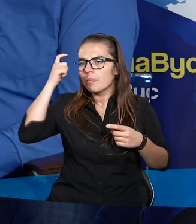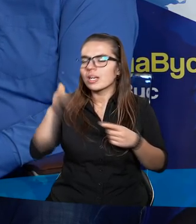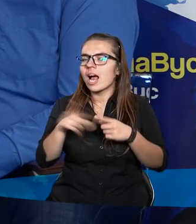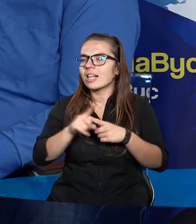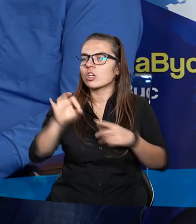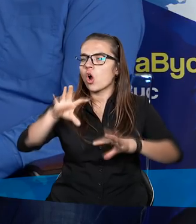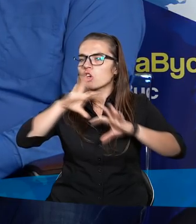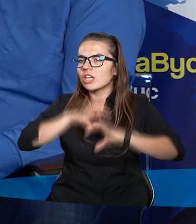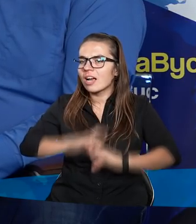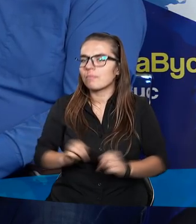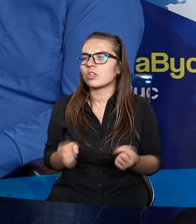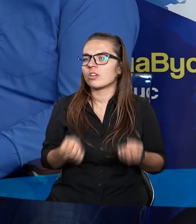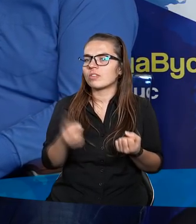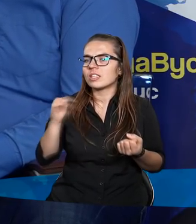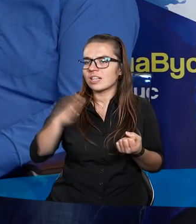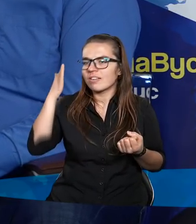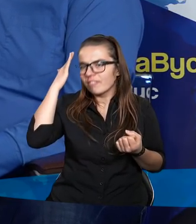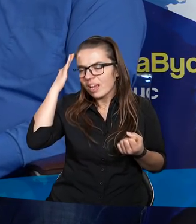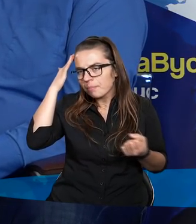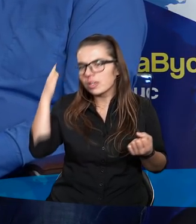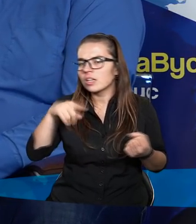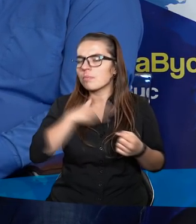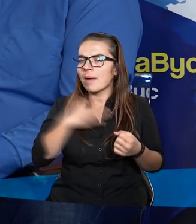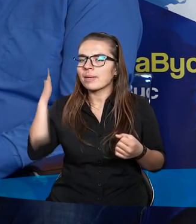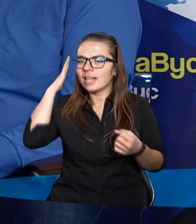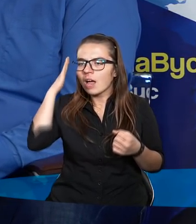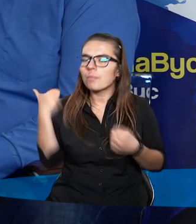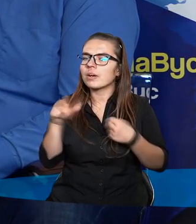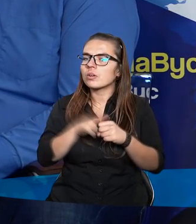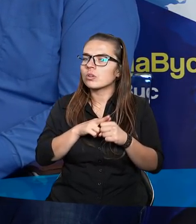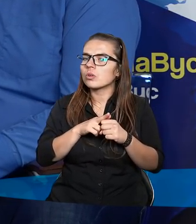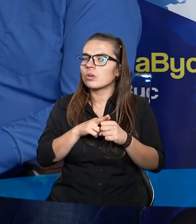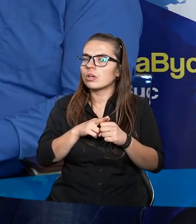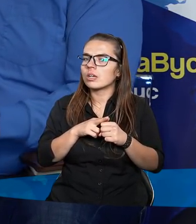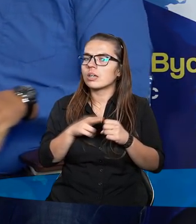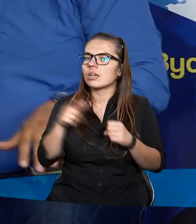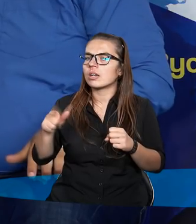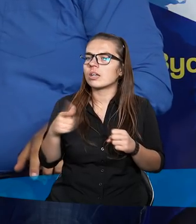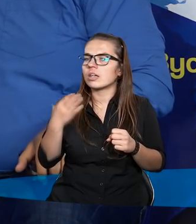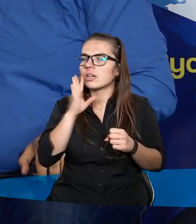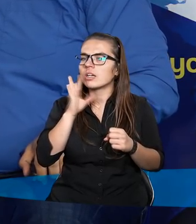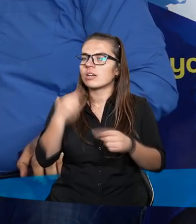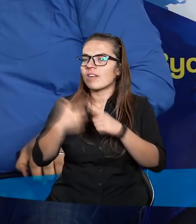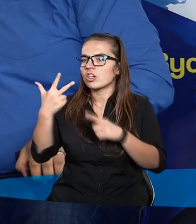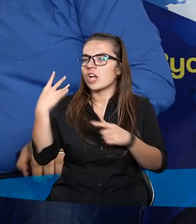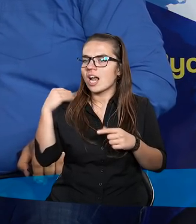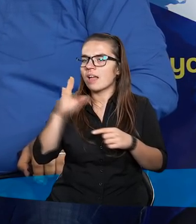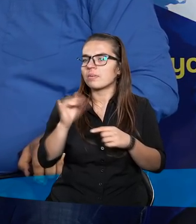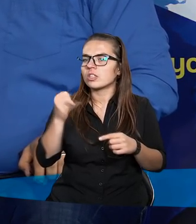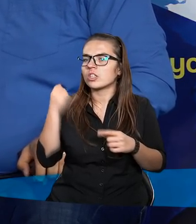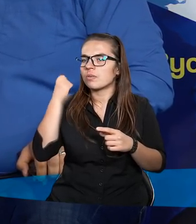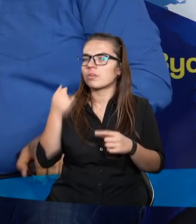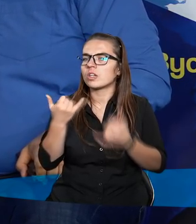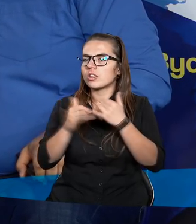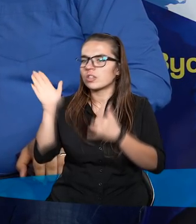czymś fizycznym. Mamy wszyscy takiego znajomego, który pamięta 23 lata i